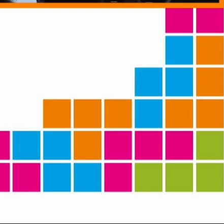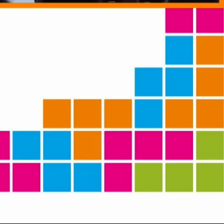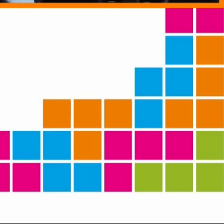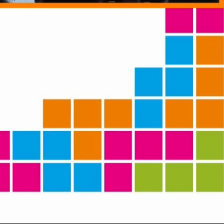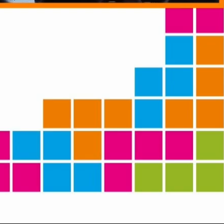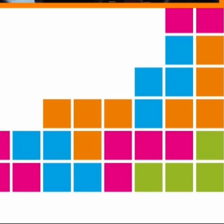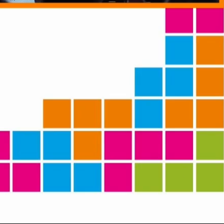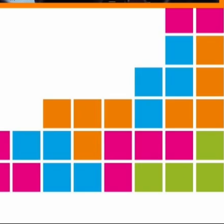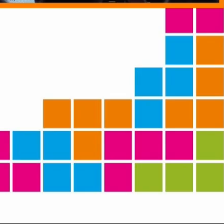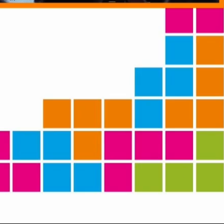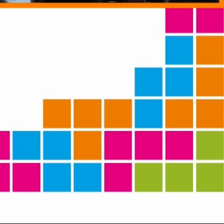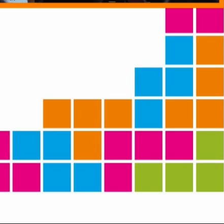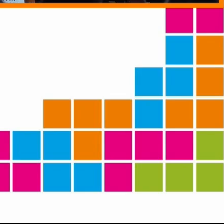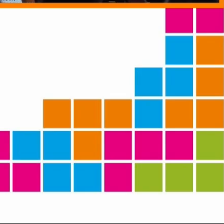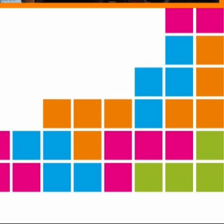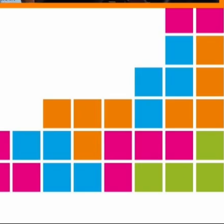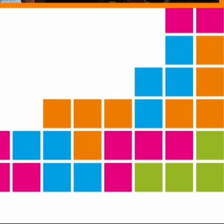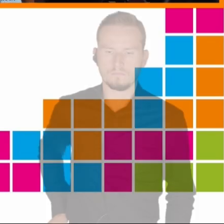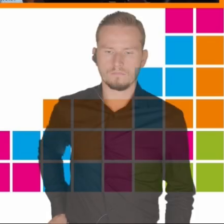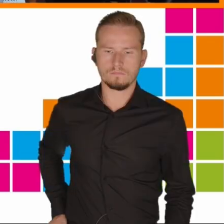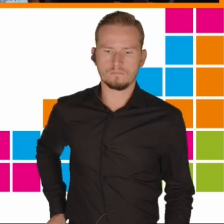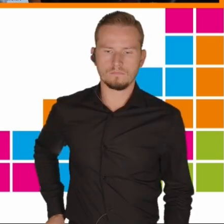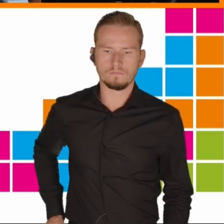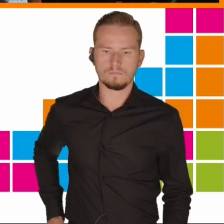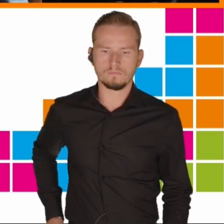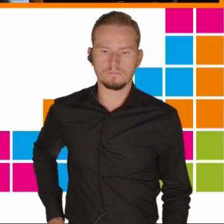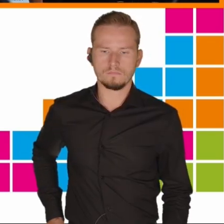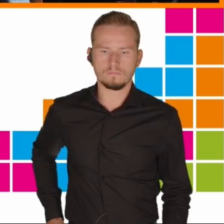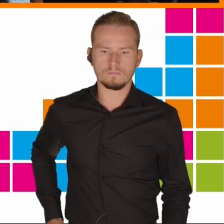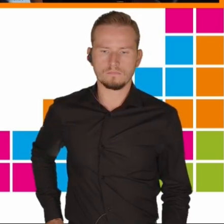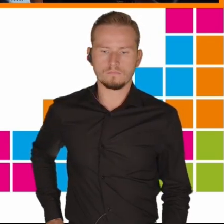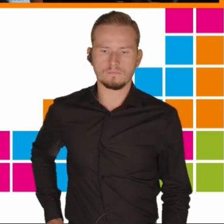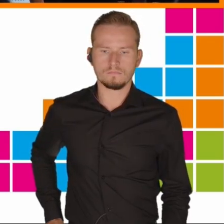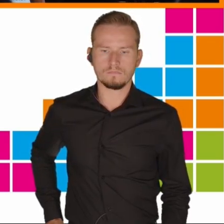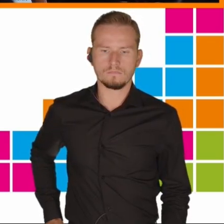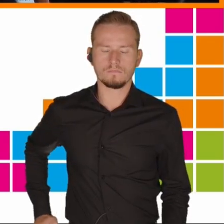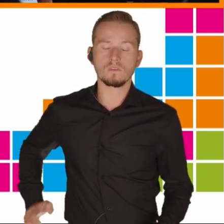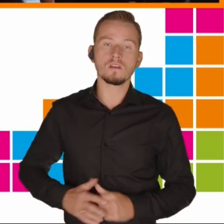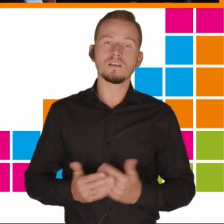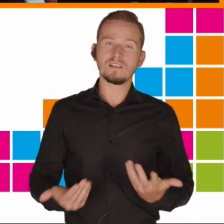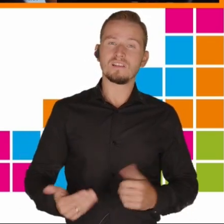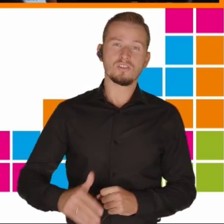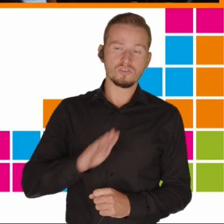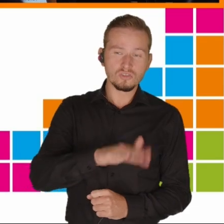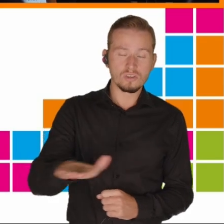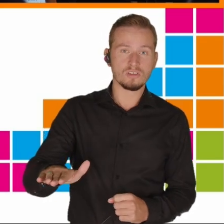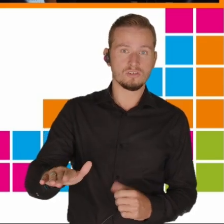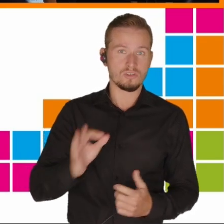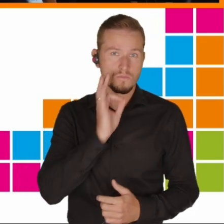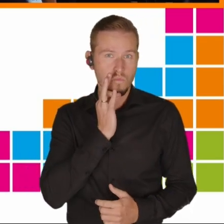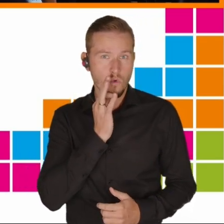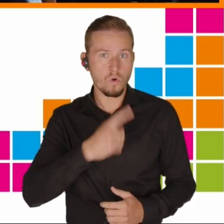Widzimy tutaj, że im więcej czasu dzieci, młodzież i młodzi dorośli